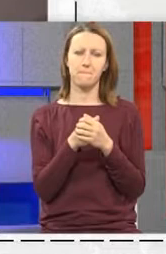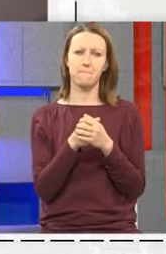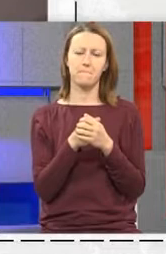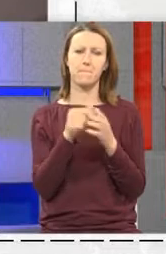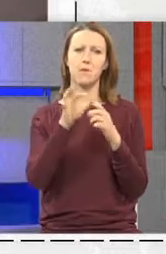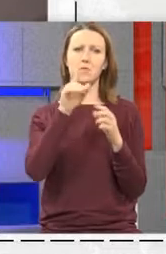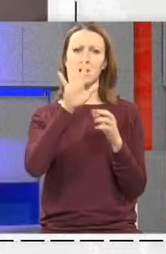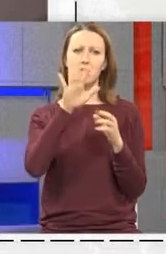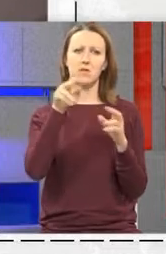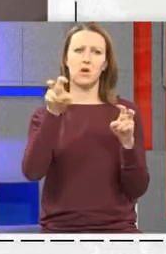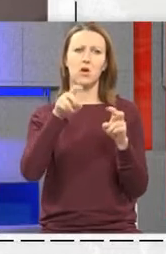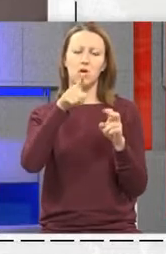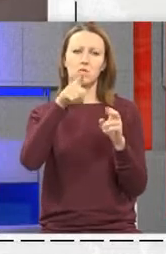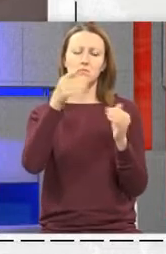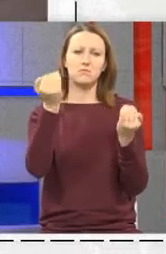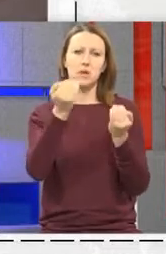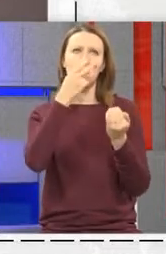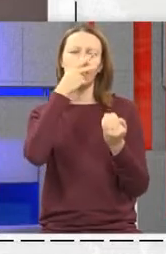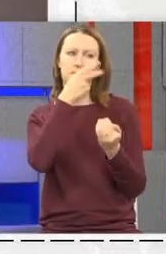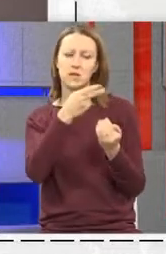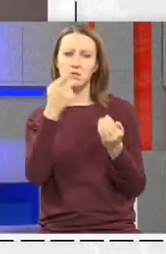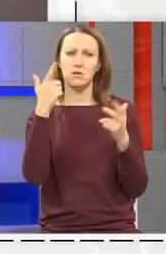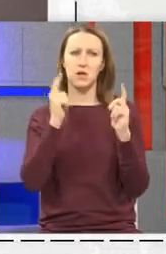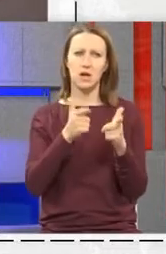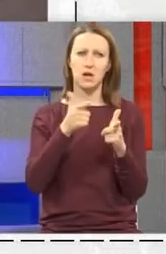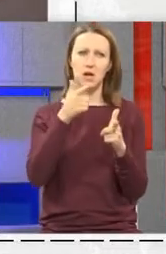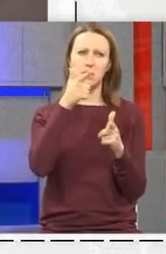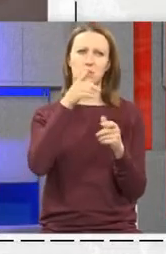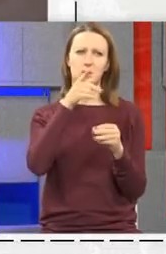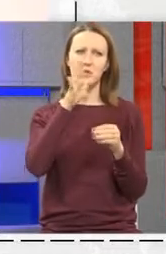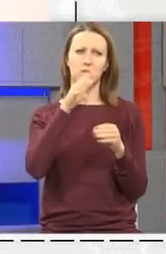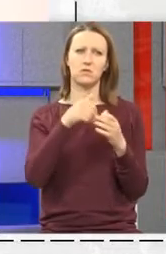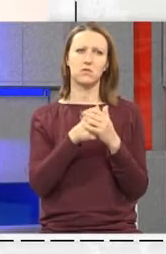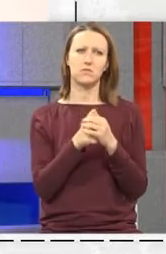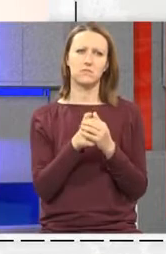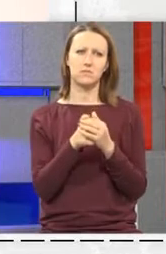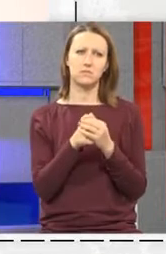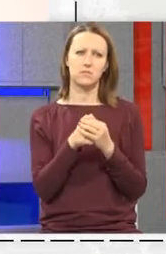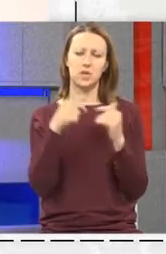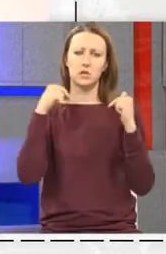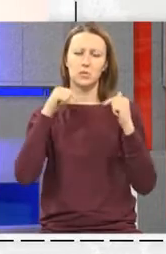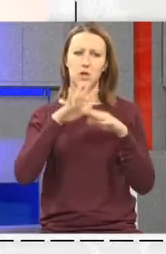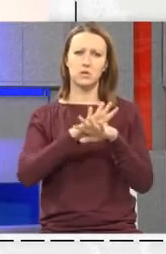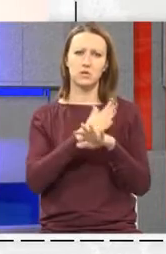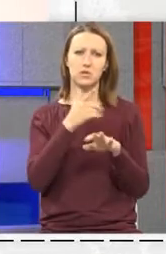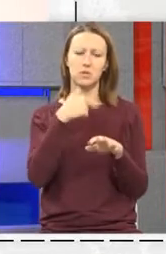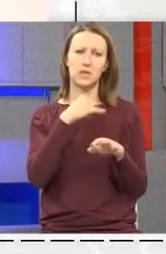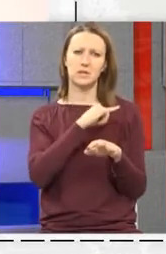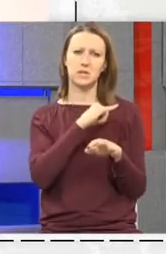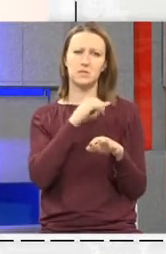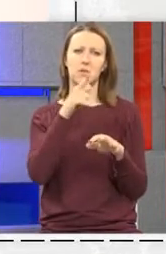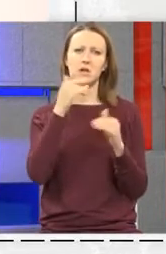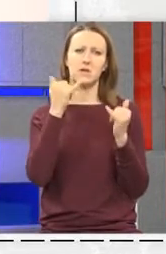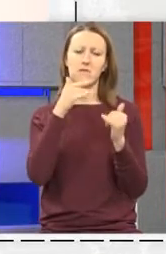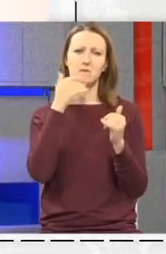Znači po tebi Tako jedno djete gleda Na ono negativno Što se desilo On iznutra izgleda tako Aha A to je ono što Mene zanimalo Da